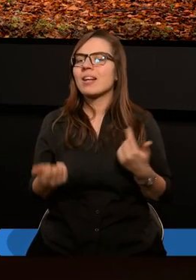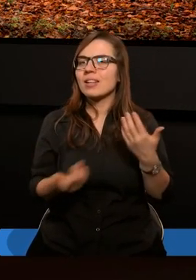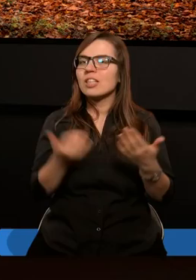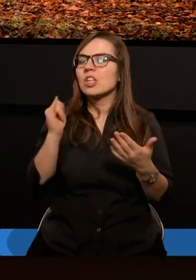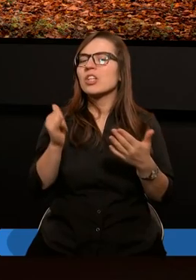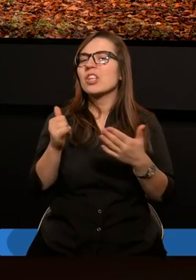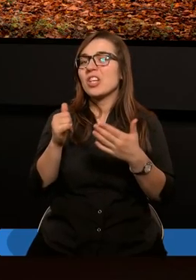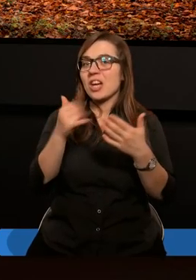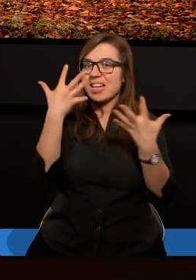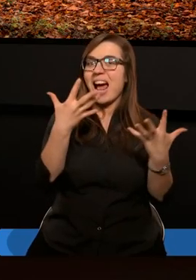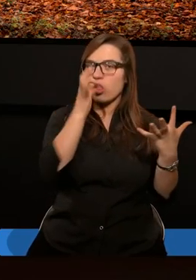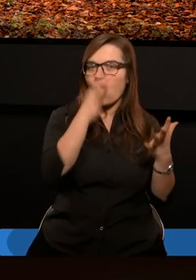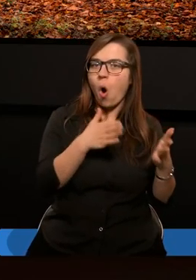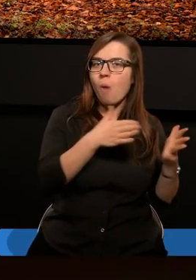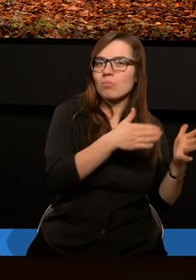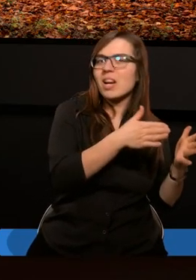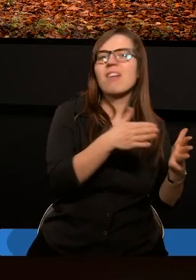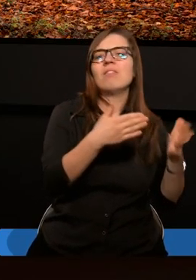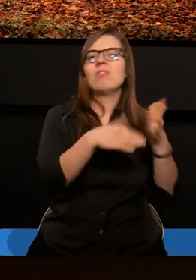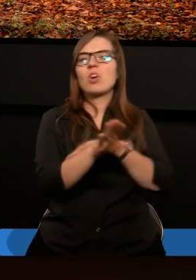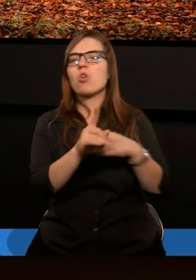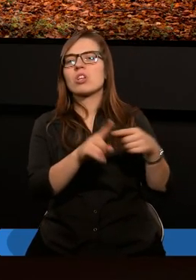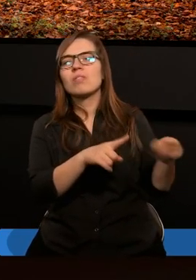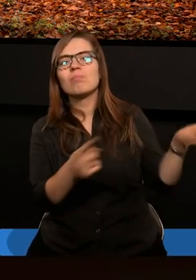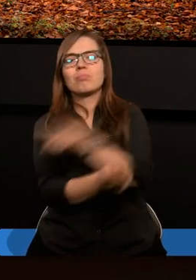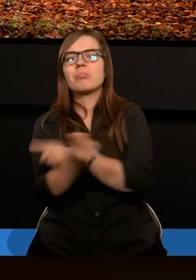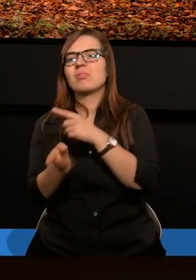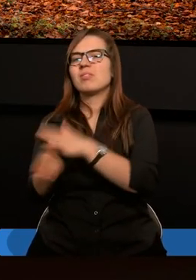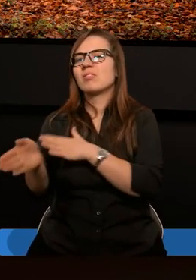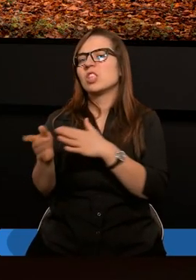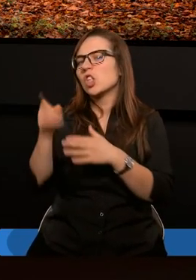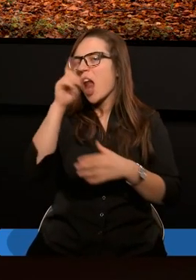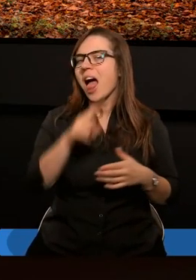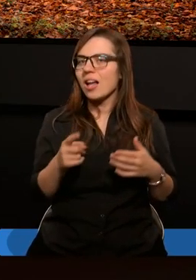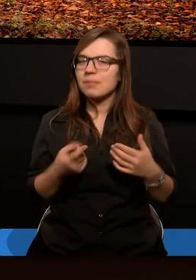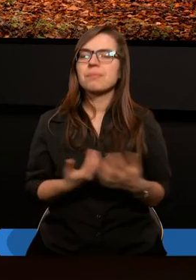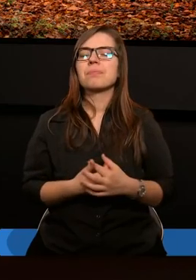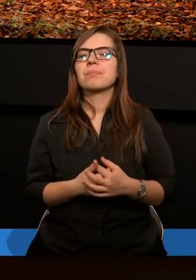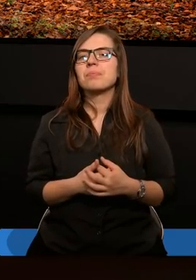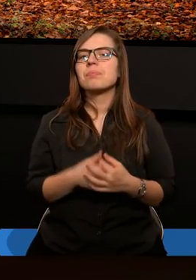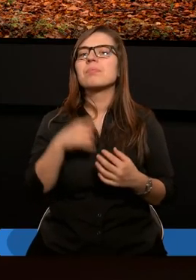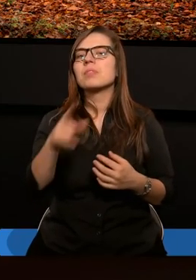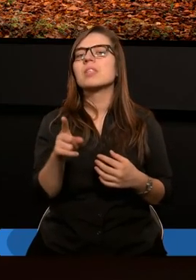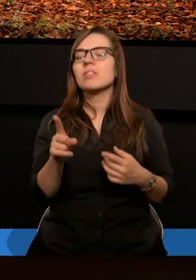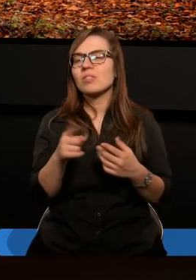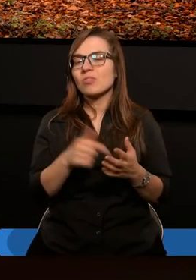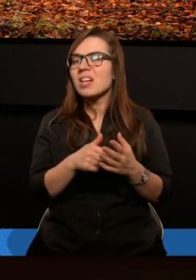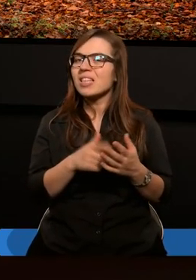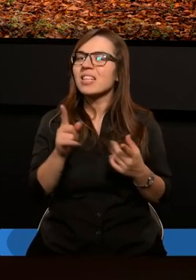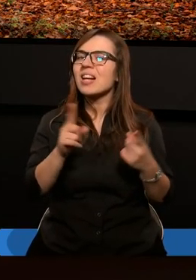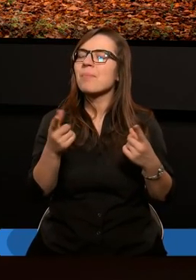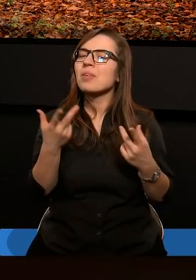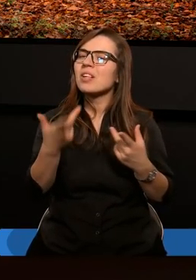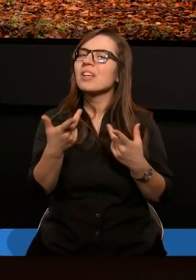jak Julian powiedział wcześniej, nawet współczesnych, może nawet nie tyle muzułmanów, co islamistów.